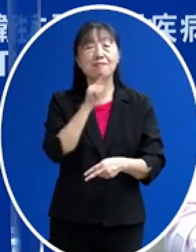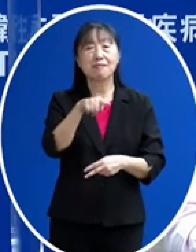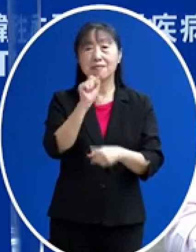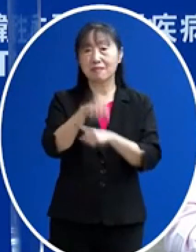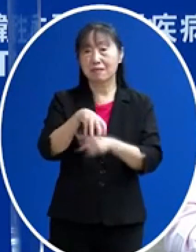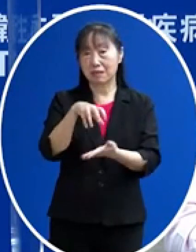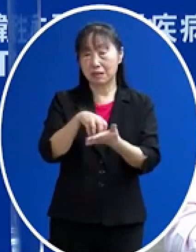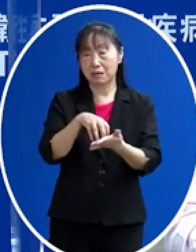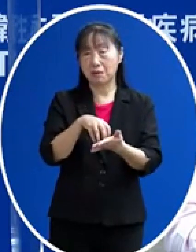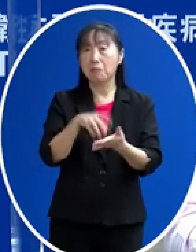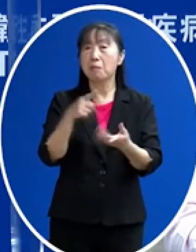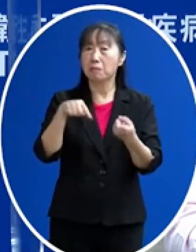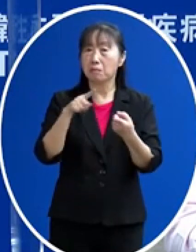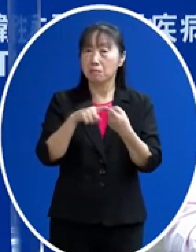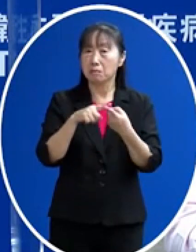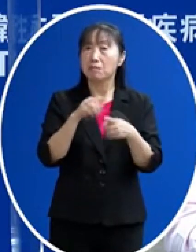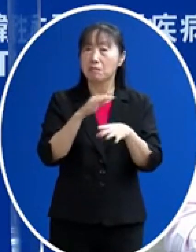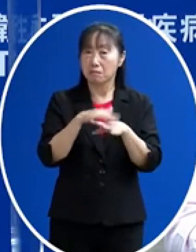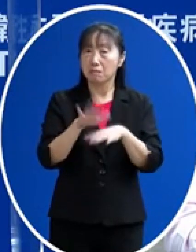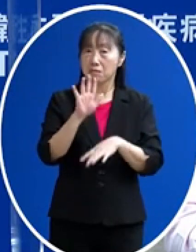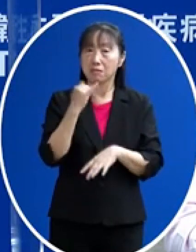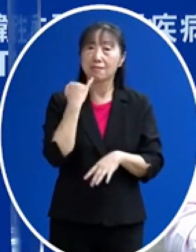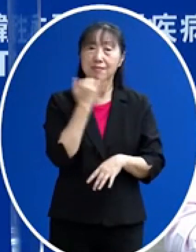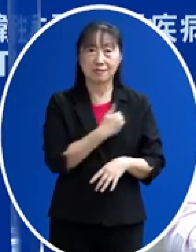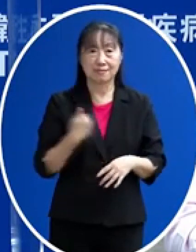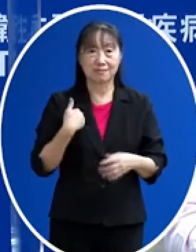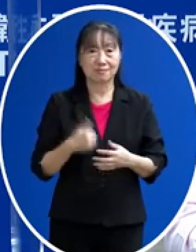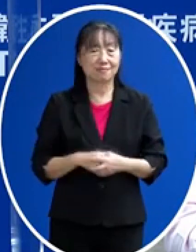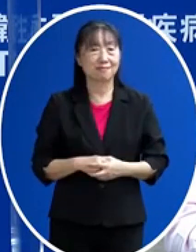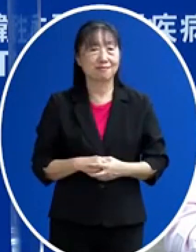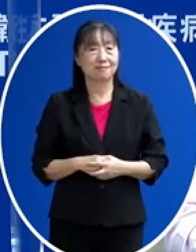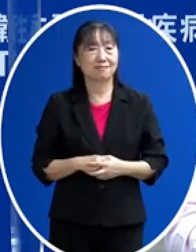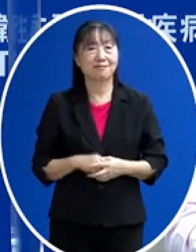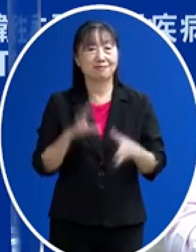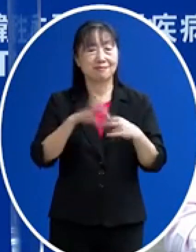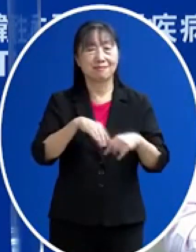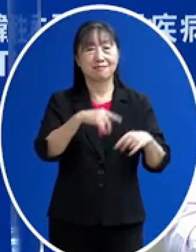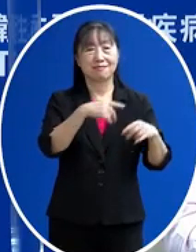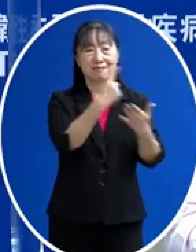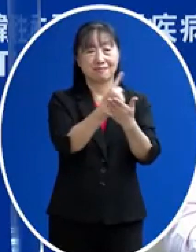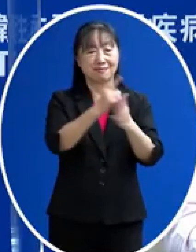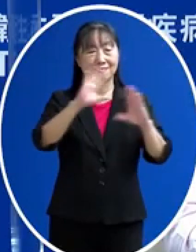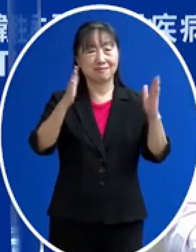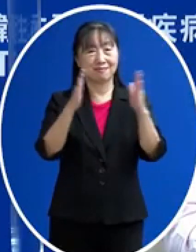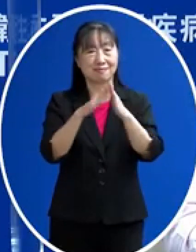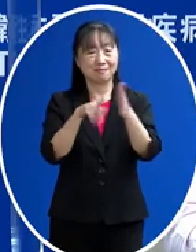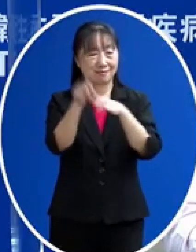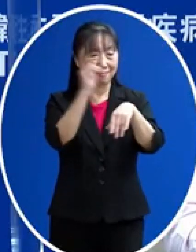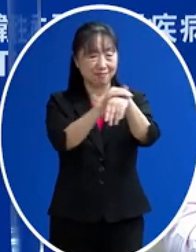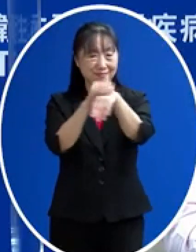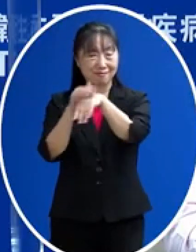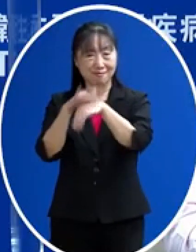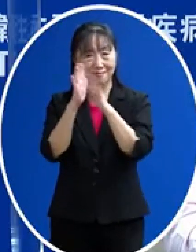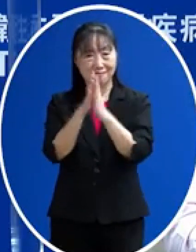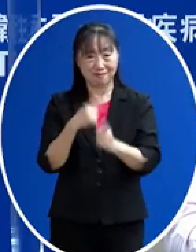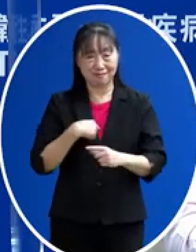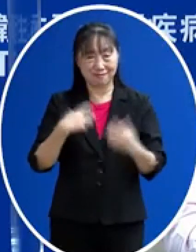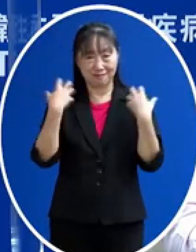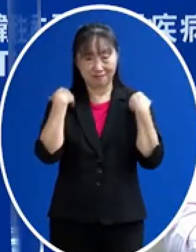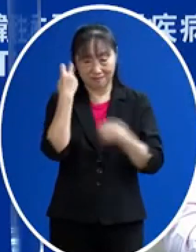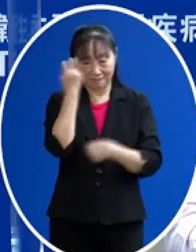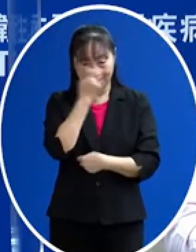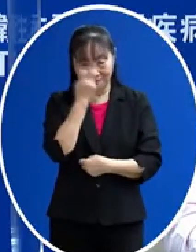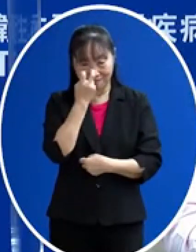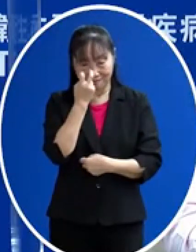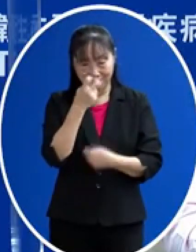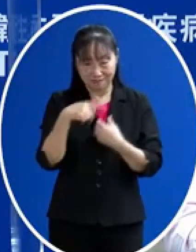疫苗的機會應該是很大這畢竟是在各國的專家的監督之下所完成的臨床的